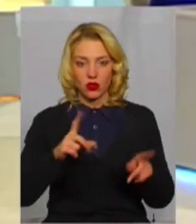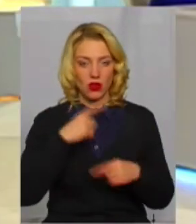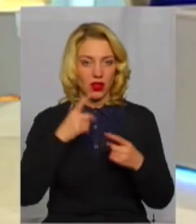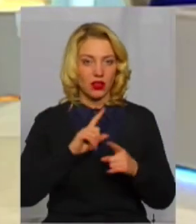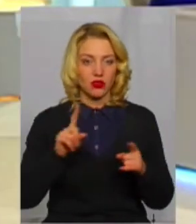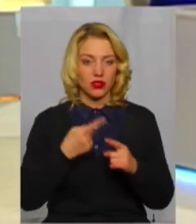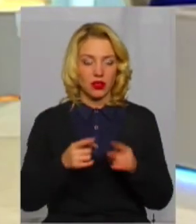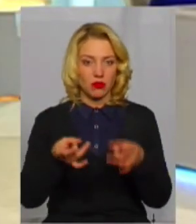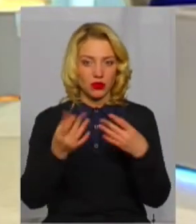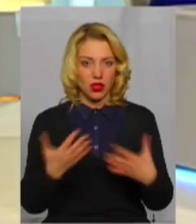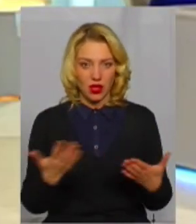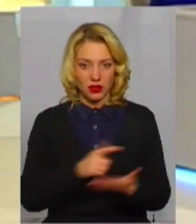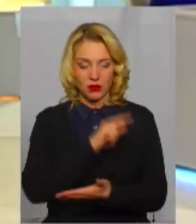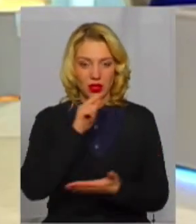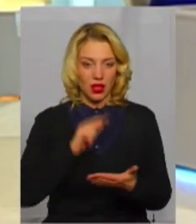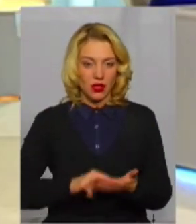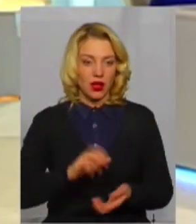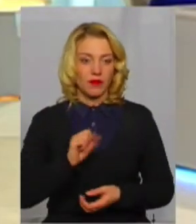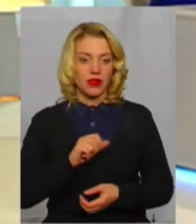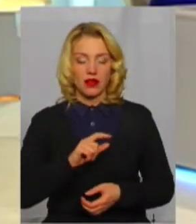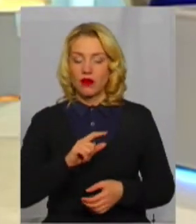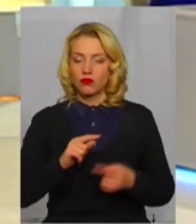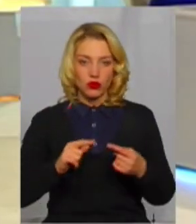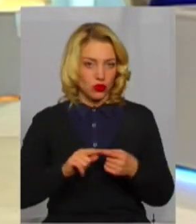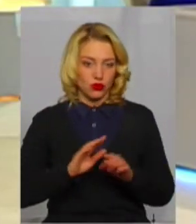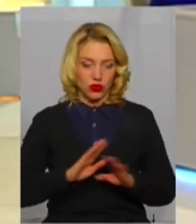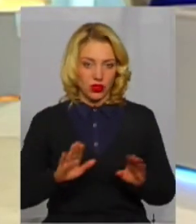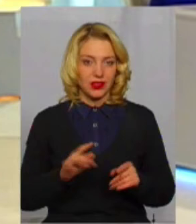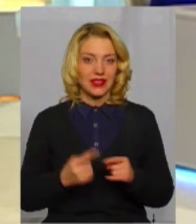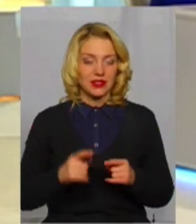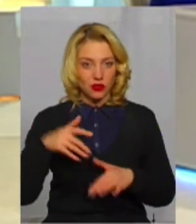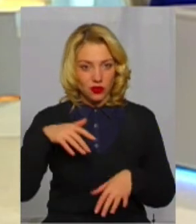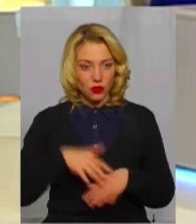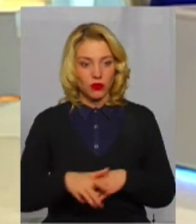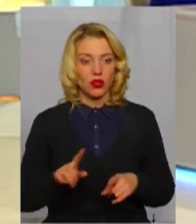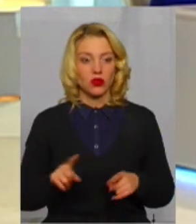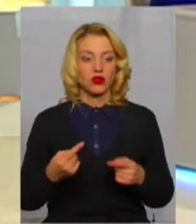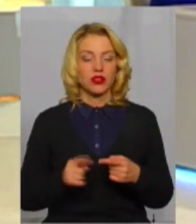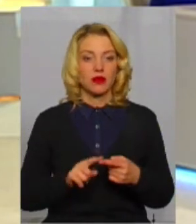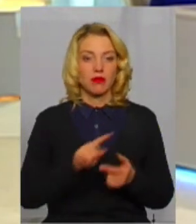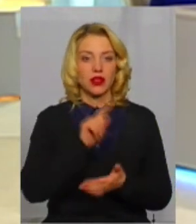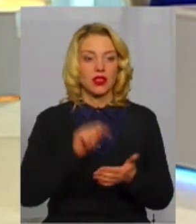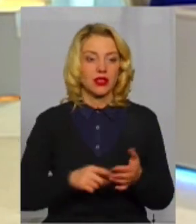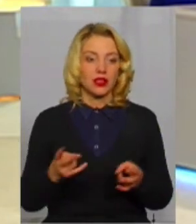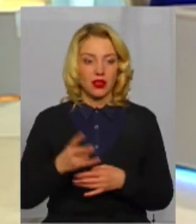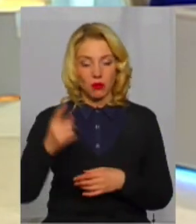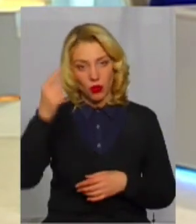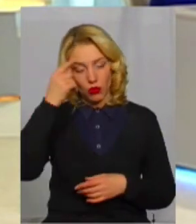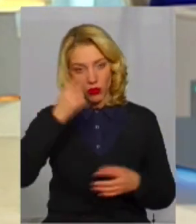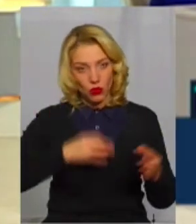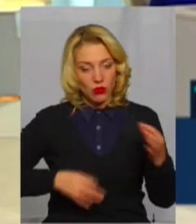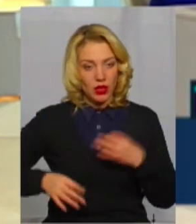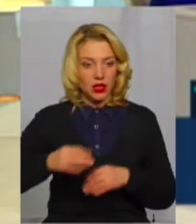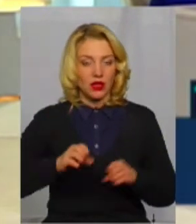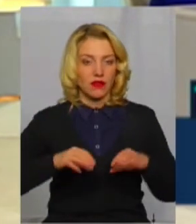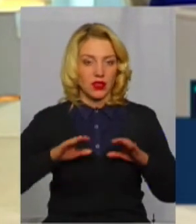що це якесь просте питання. Абсолютно ні. Зрозуміло, це питання потрібно і обдумати, і вирішити, і